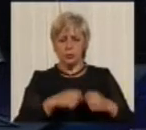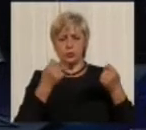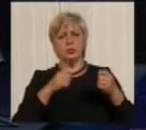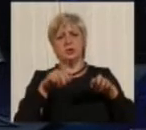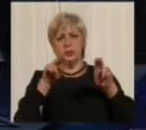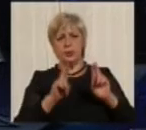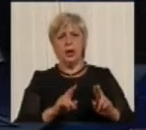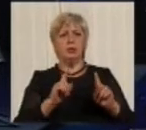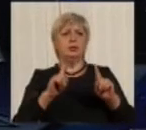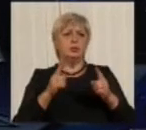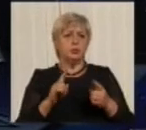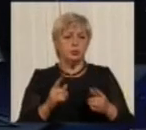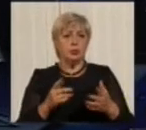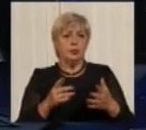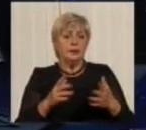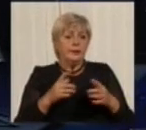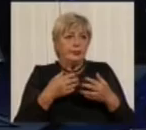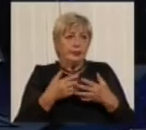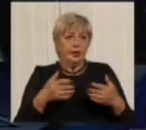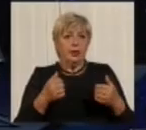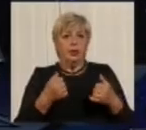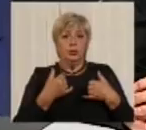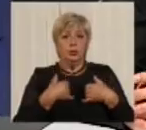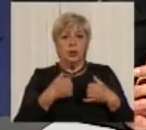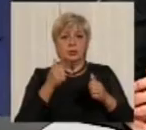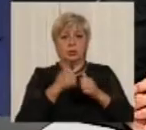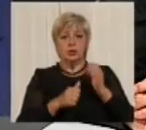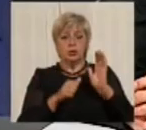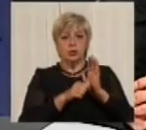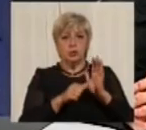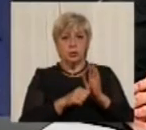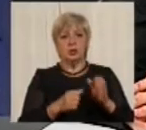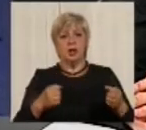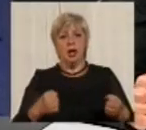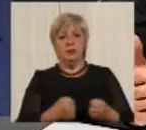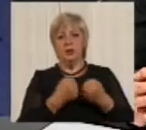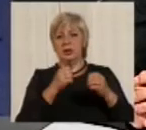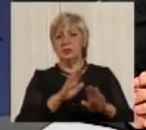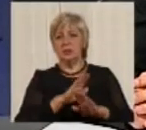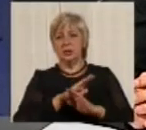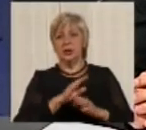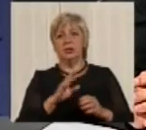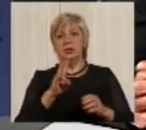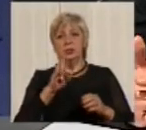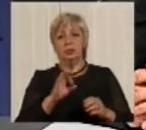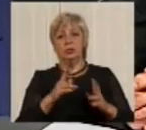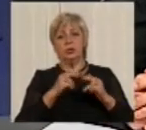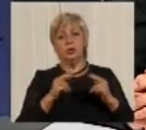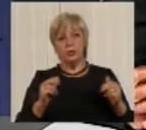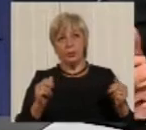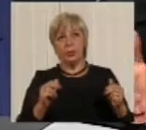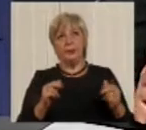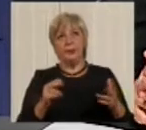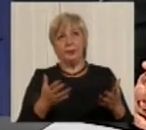така статистика – громадський транспорт, кожна шоста аварія? Ну, Дніпро по своїй ментальності є таке